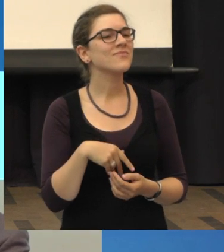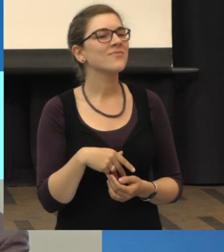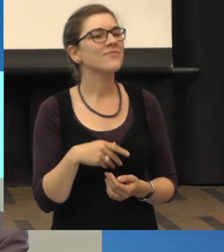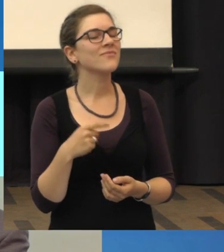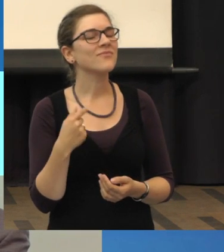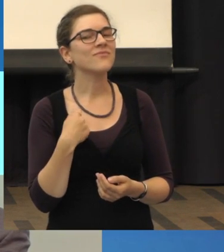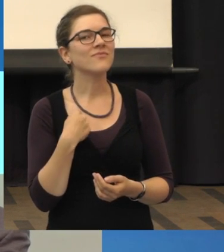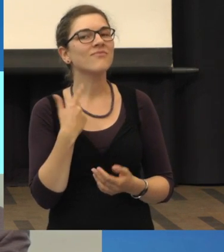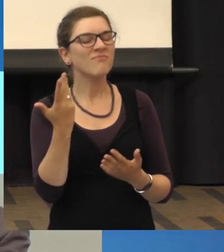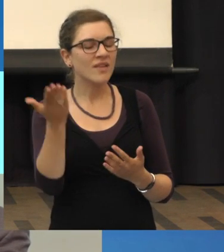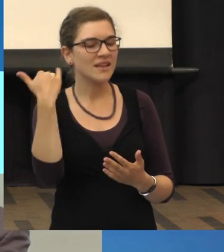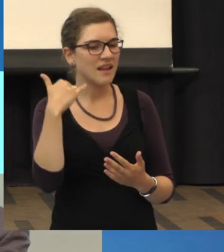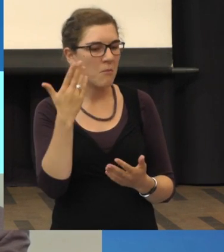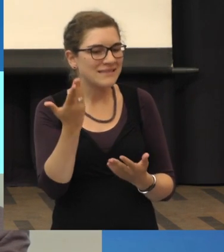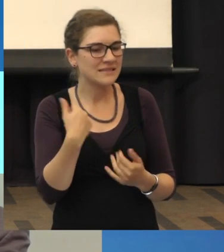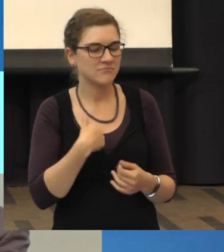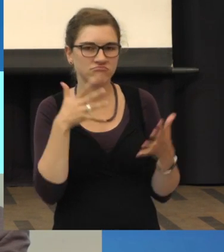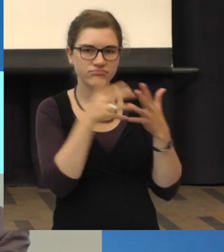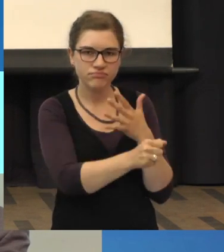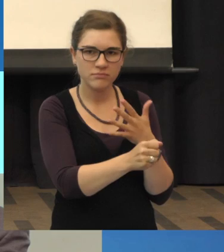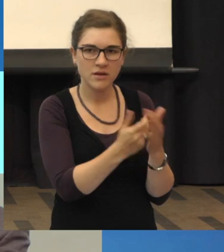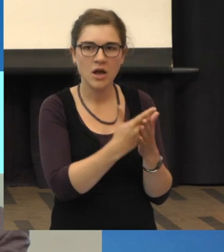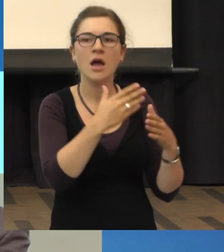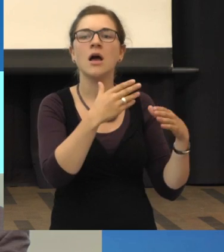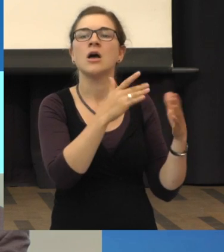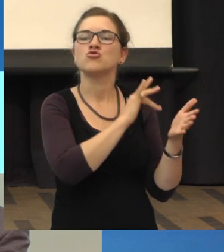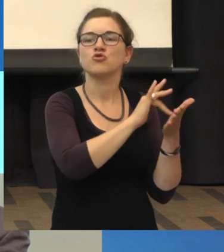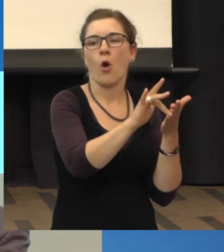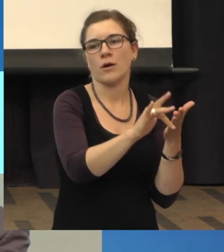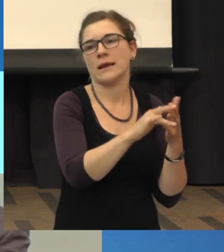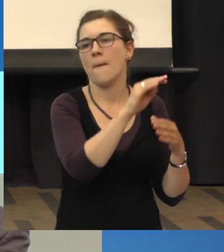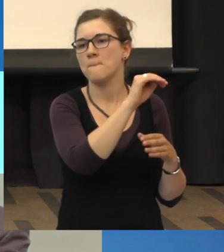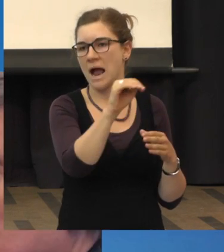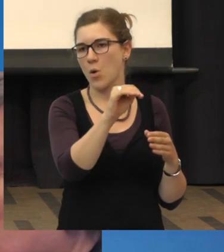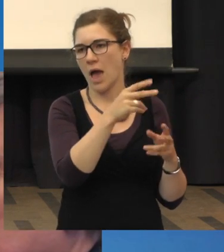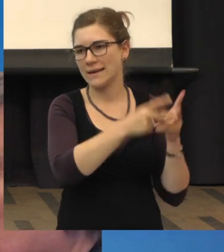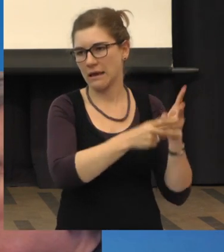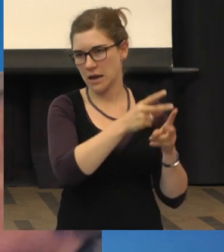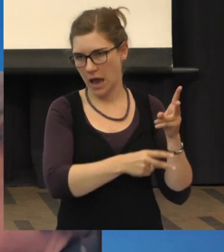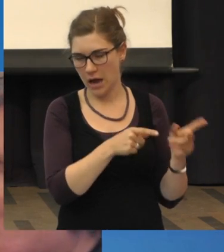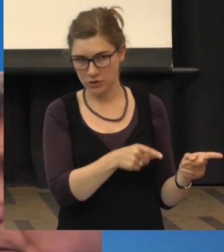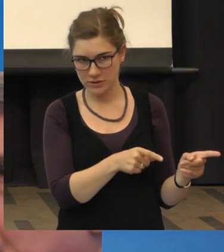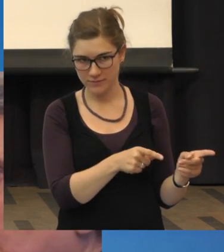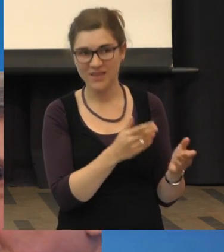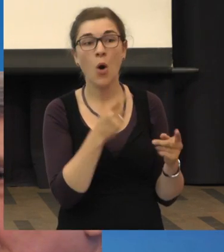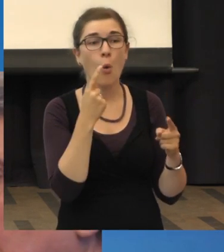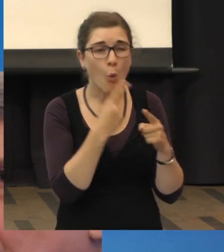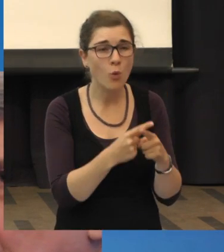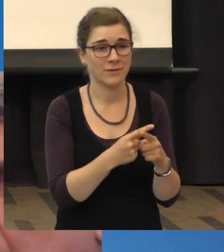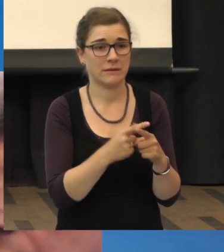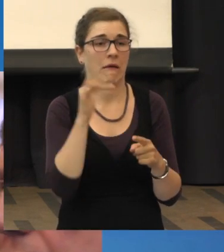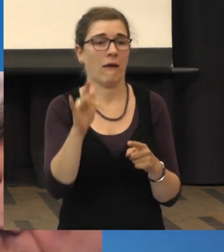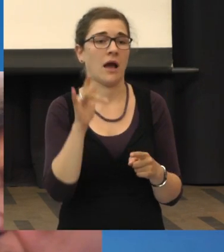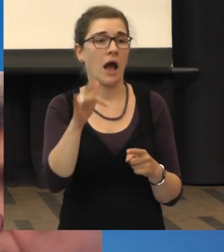diagnostiziert eine trockene Makudala-Degeneration und grauer Stach.